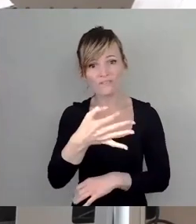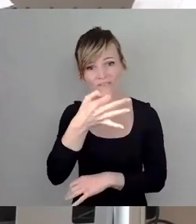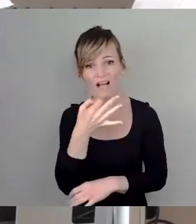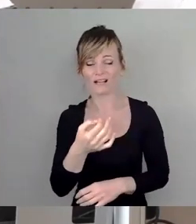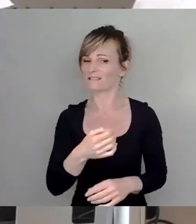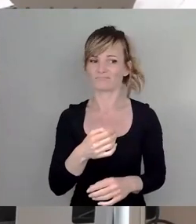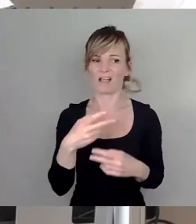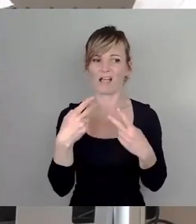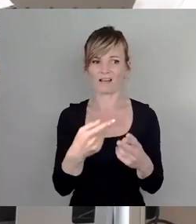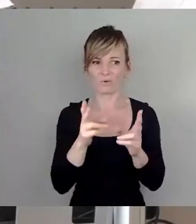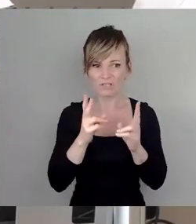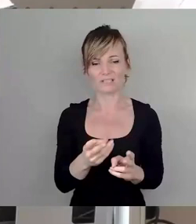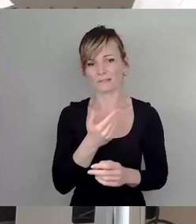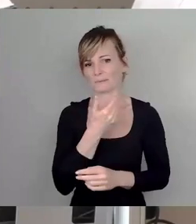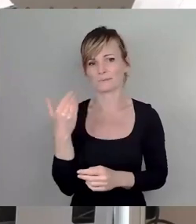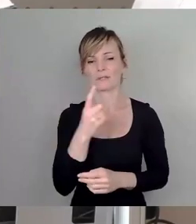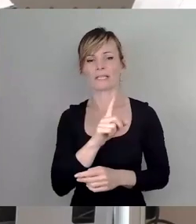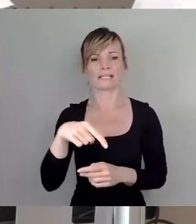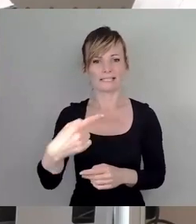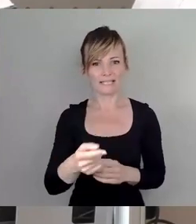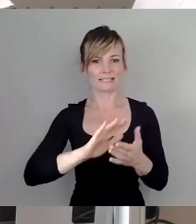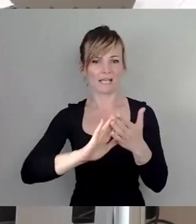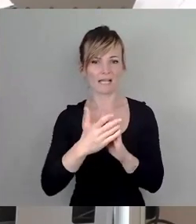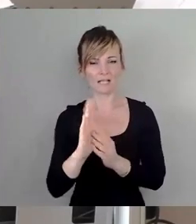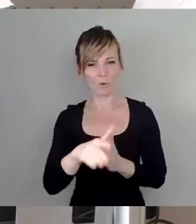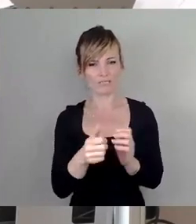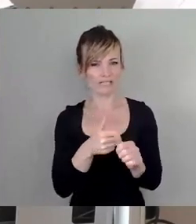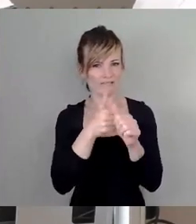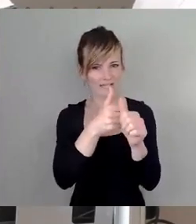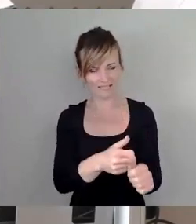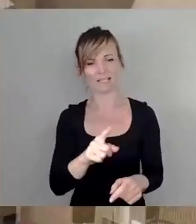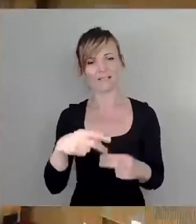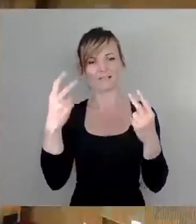konsequentes Handeln für die nächste Legislatur wichtig und das wünsche ich der nächsten Legislatur. Vielen Dank.